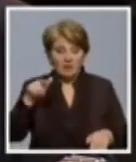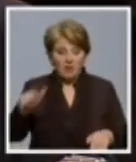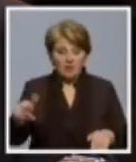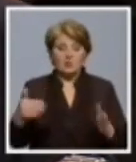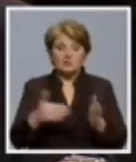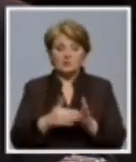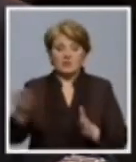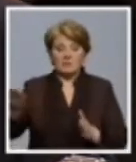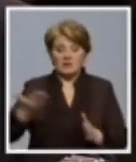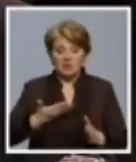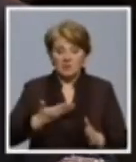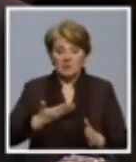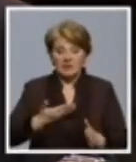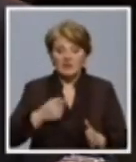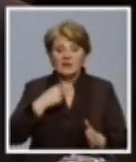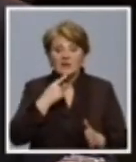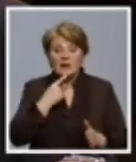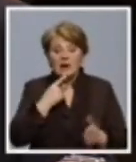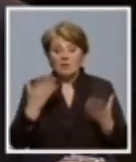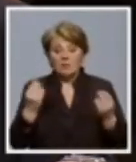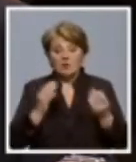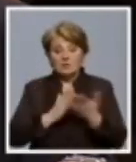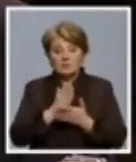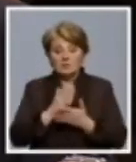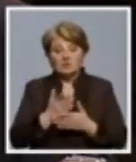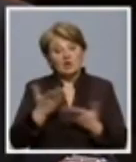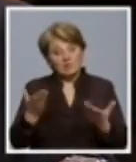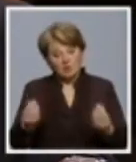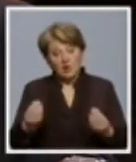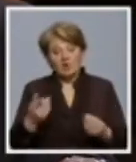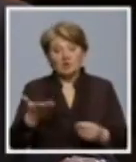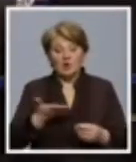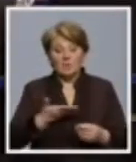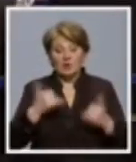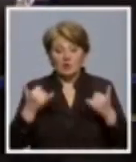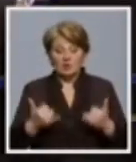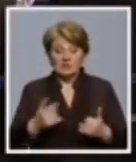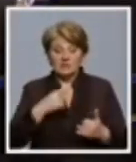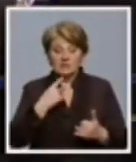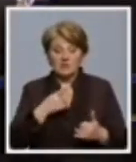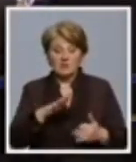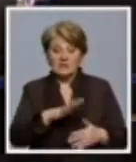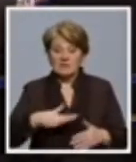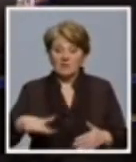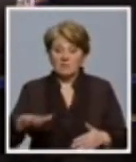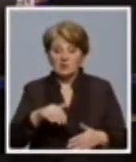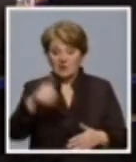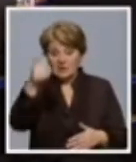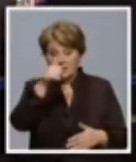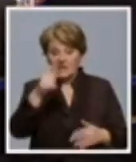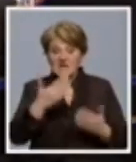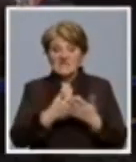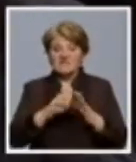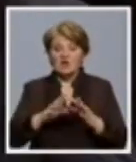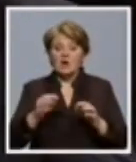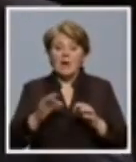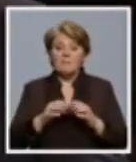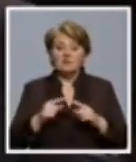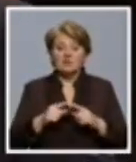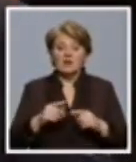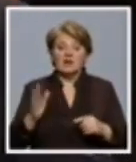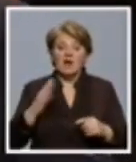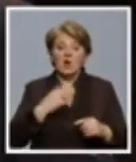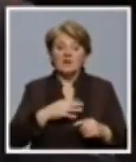su je zaslužili, a Minheni Berlin Bojna u mnogo slučaja dobila tu mirovinu. Oni koji danas spominju za ovim stolom ovdje ime Zvonke Bušića, kao